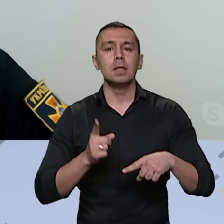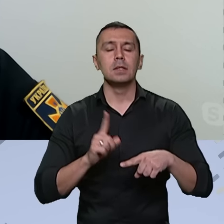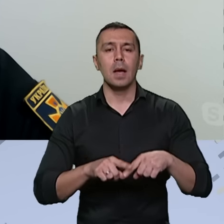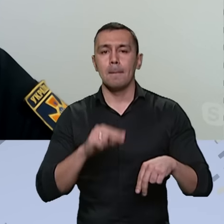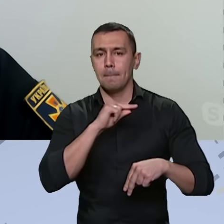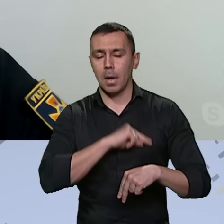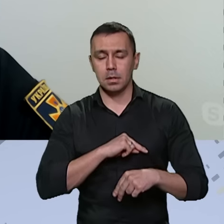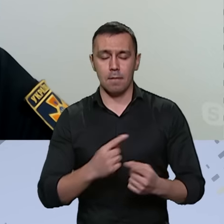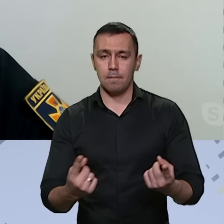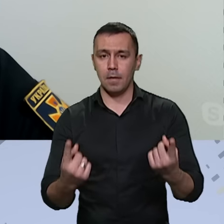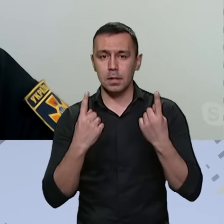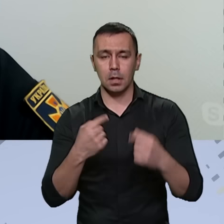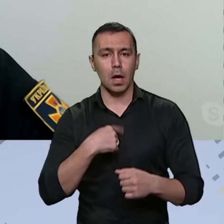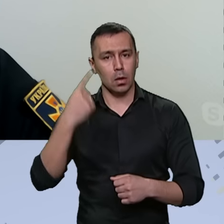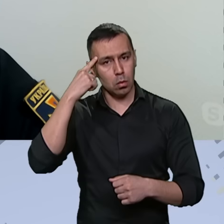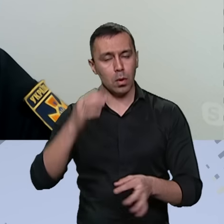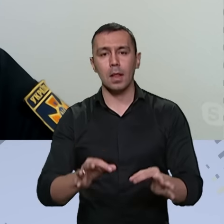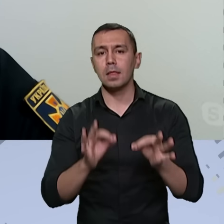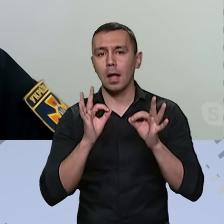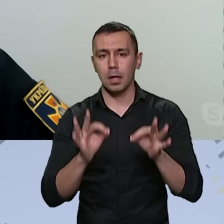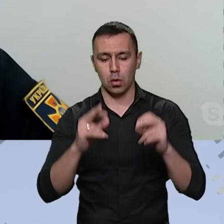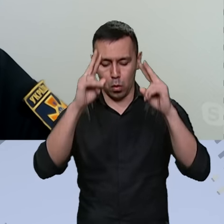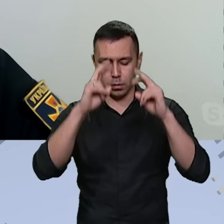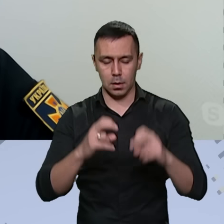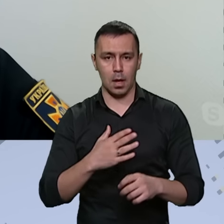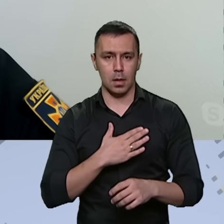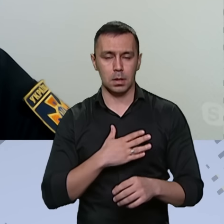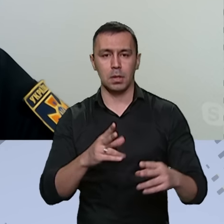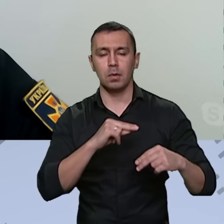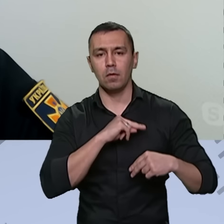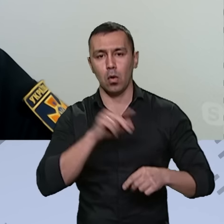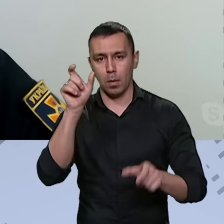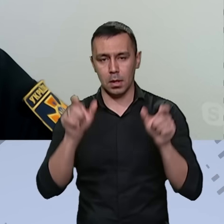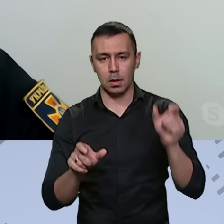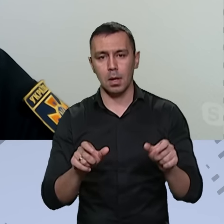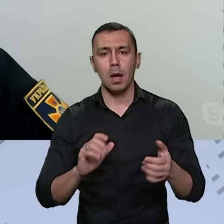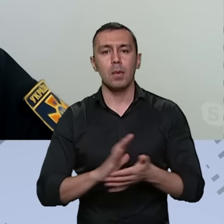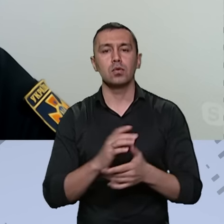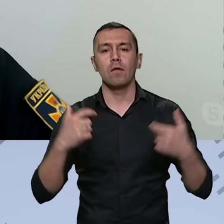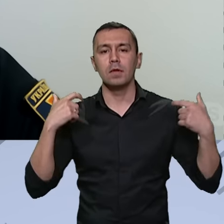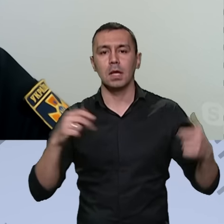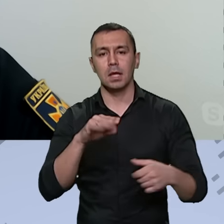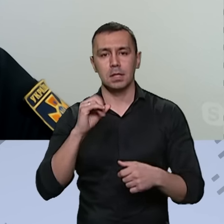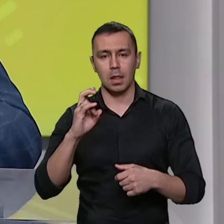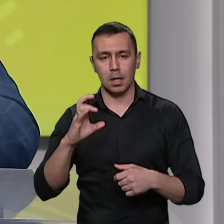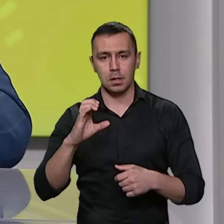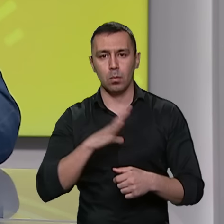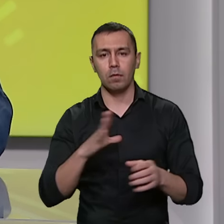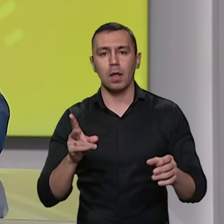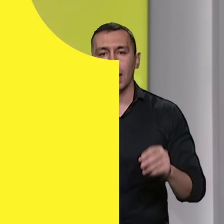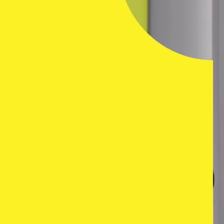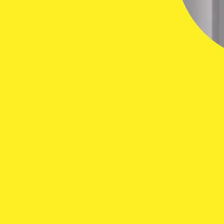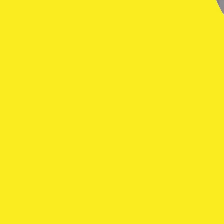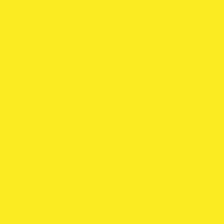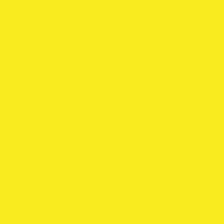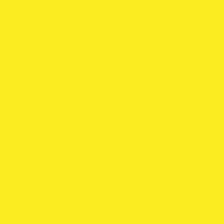праця титанічна і, я гадаю, належно оцінена нашими співгромадянами. Пресофіцер ДСНС Олександр Хорунжий був на зв